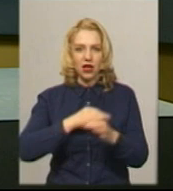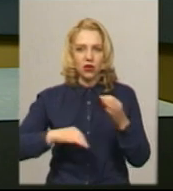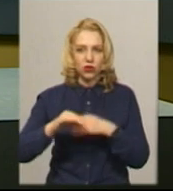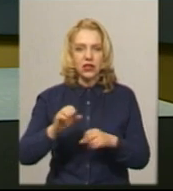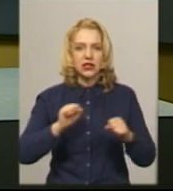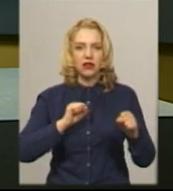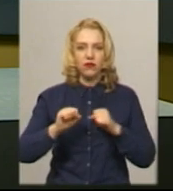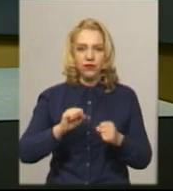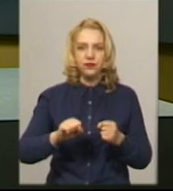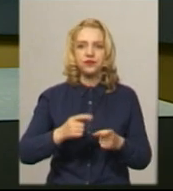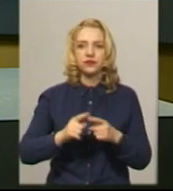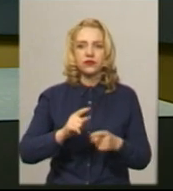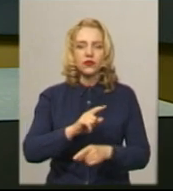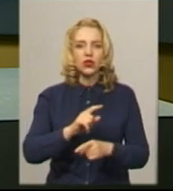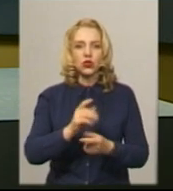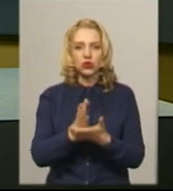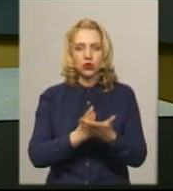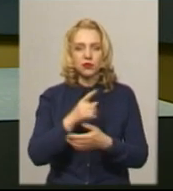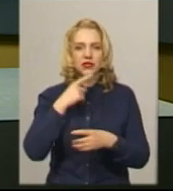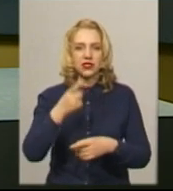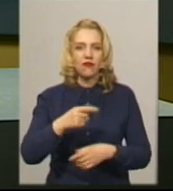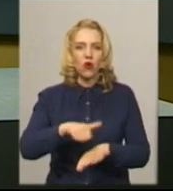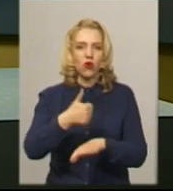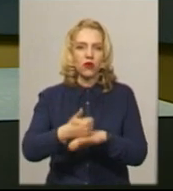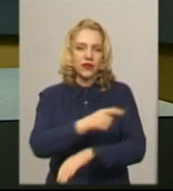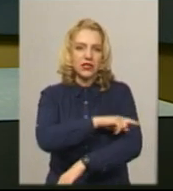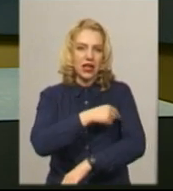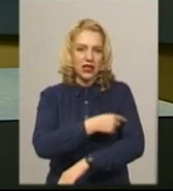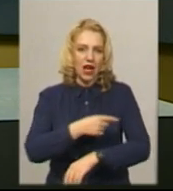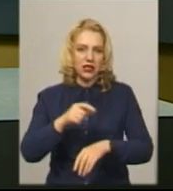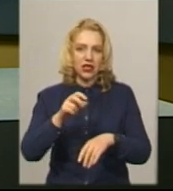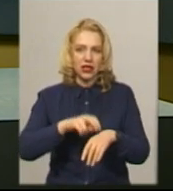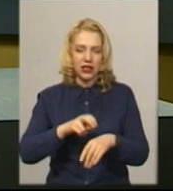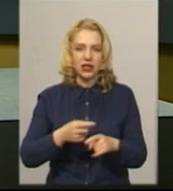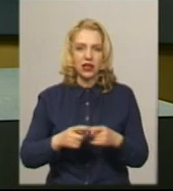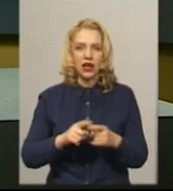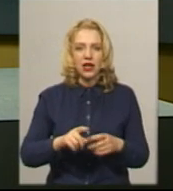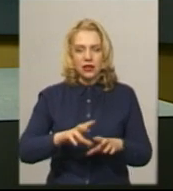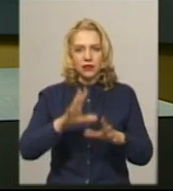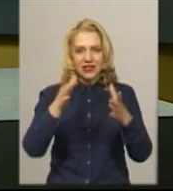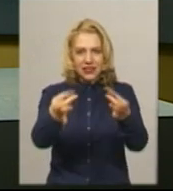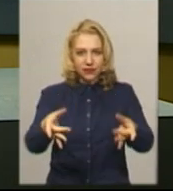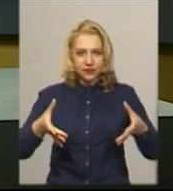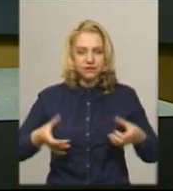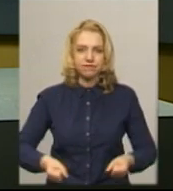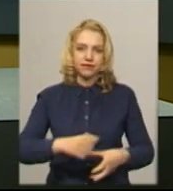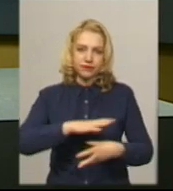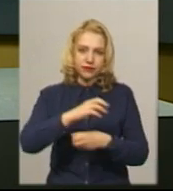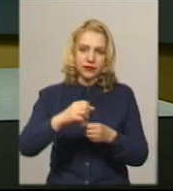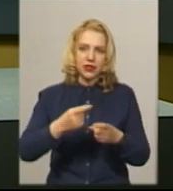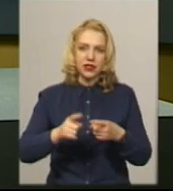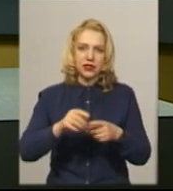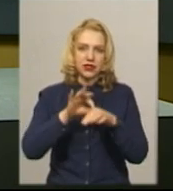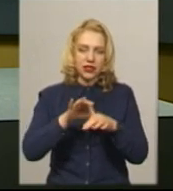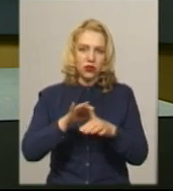служб сказав головний санітарний лікар області Олег Балашов. За його словами, герметично загорнути в поліетиленовий мішок тіла не